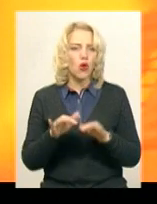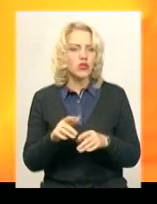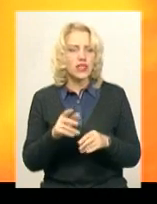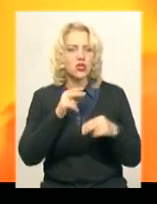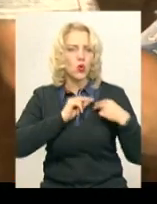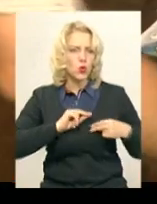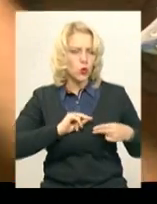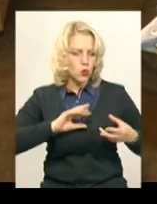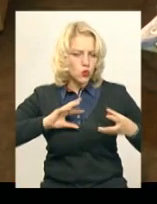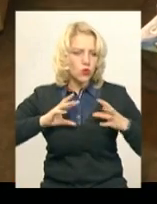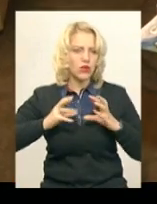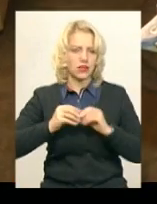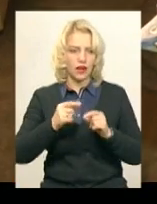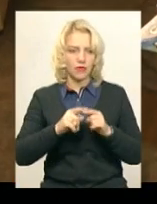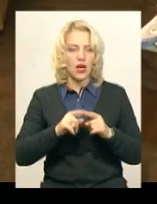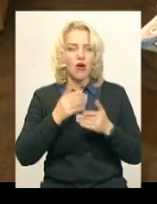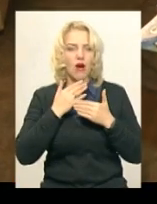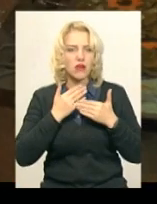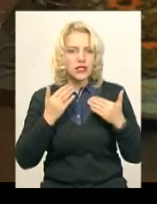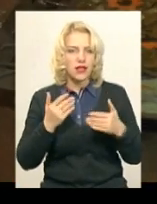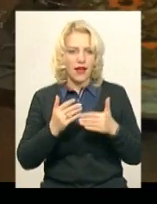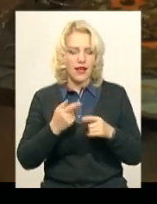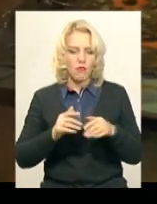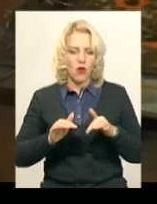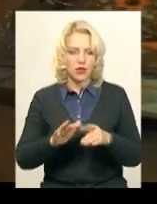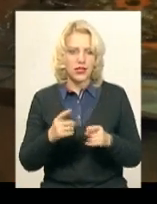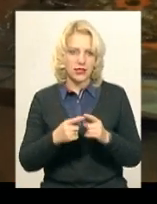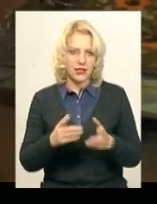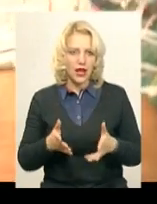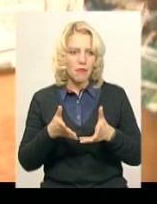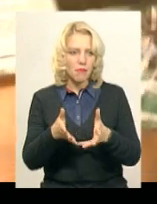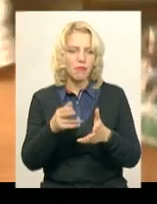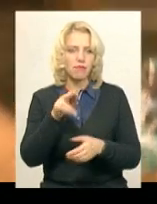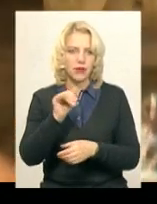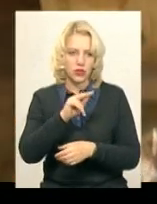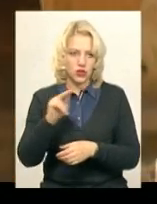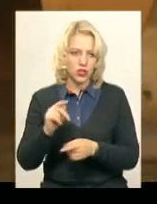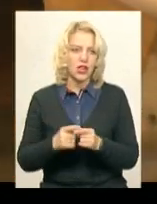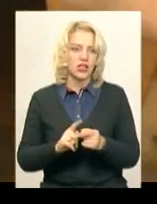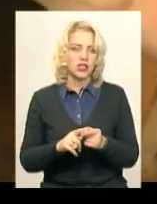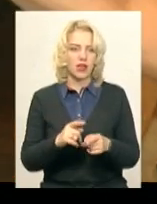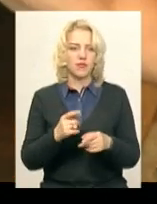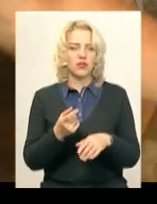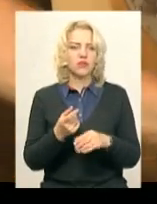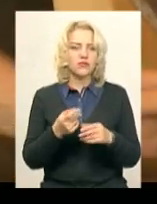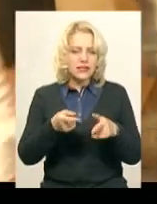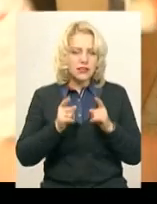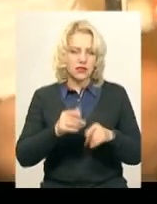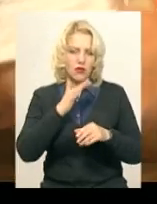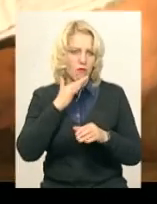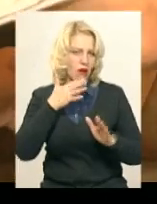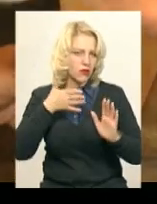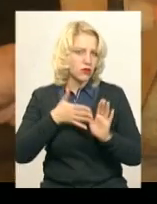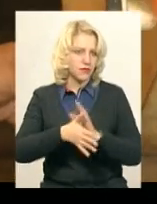етап – попікання робіт в печі, яка нагрівається до 900 градусів зацепт. Це дійсно додаємний процес, бо